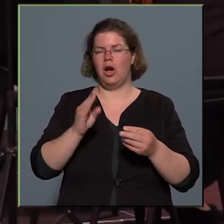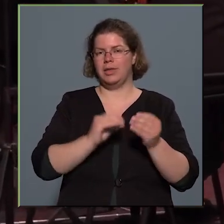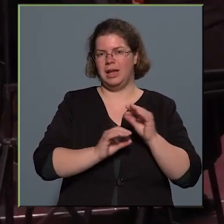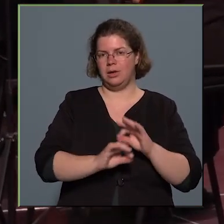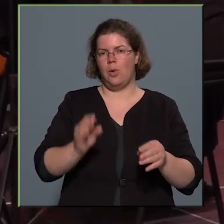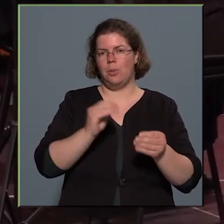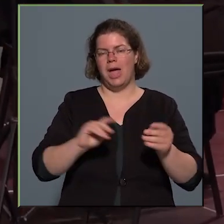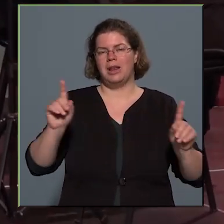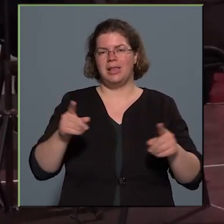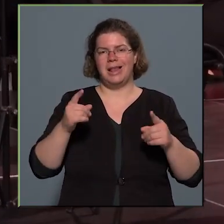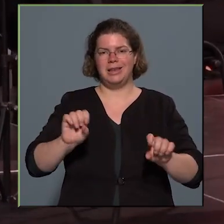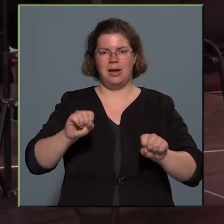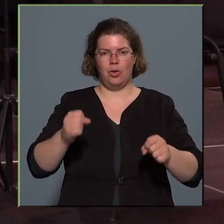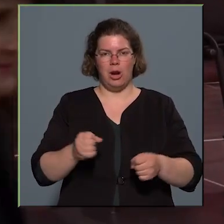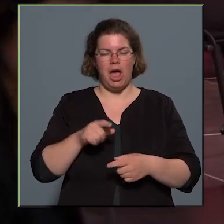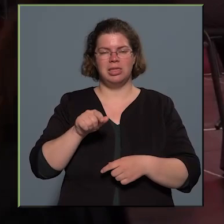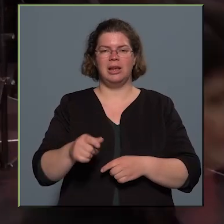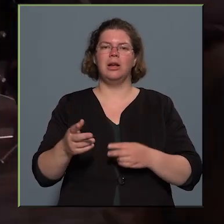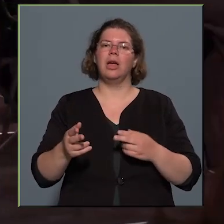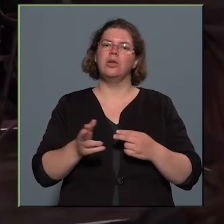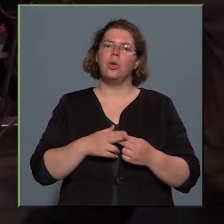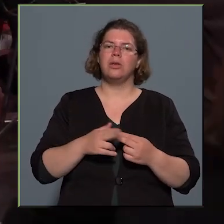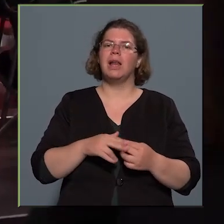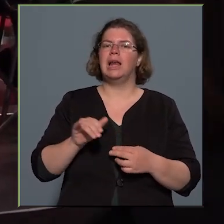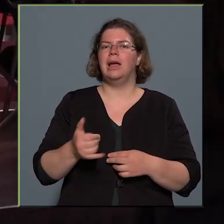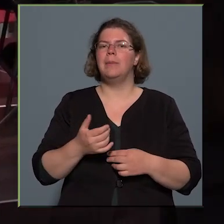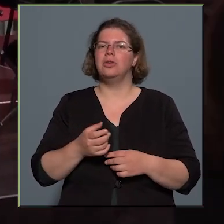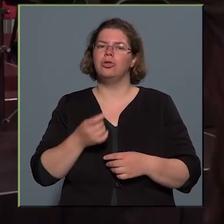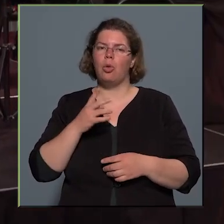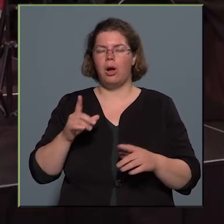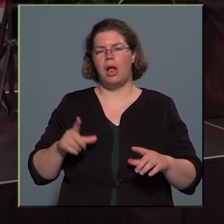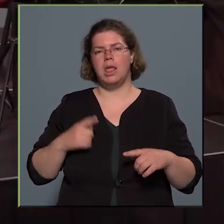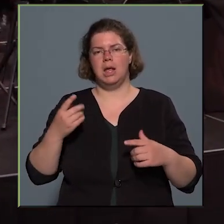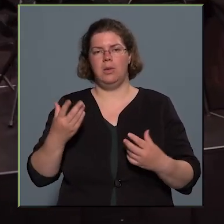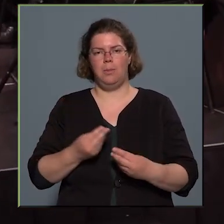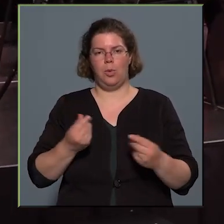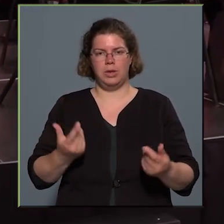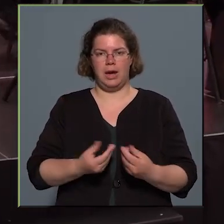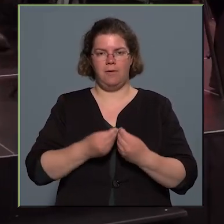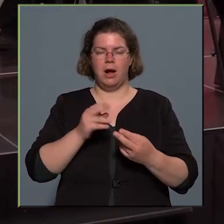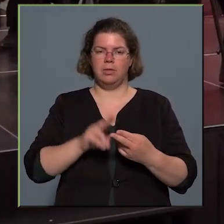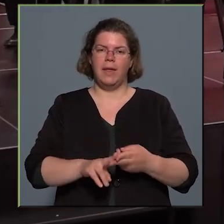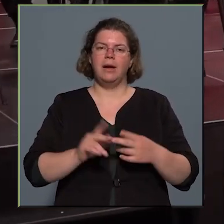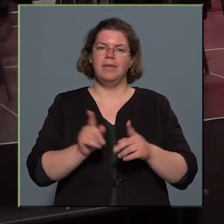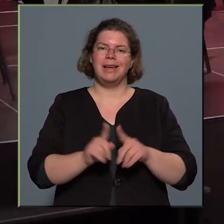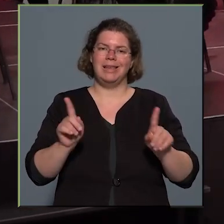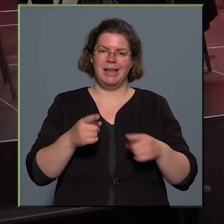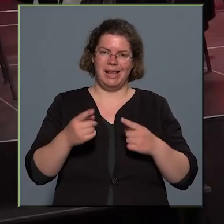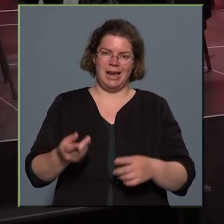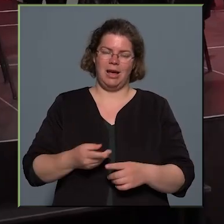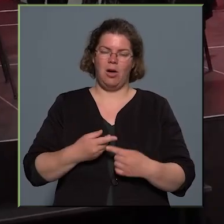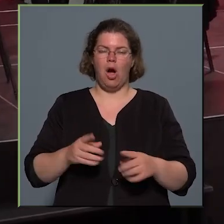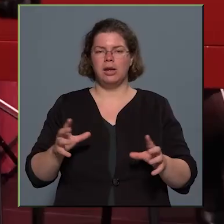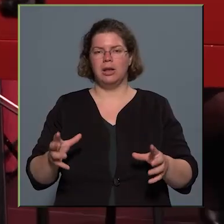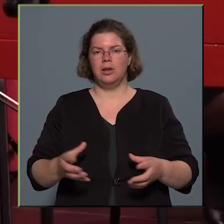gyakorlatának egy sokkal közvetlenebb és egy sokkal élőbb módjával találkoznak, így a zenekar és a koncert